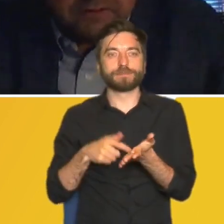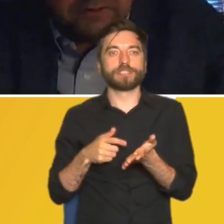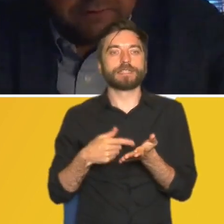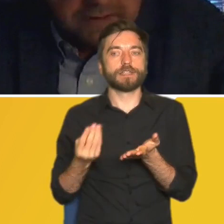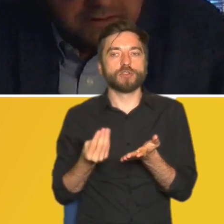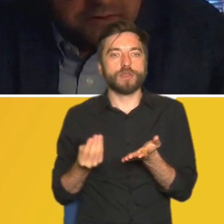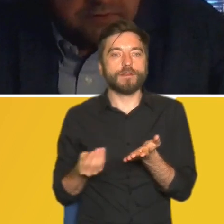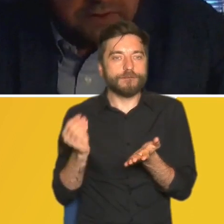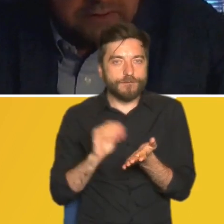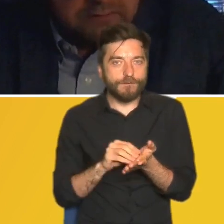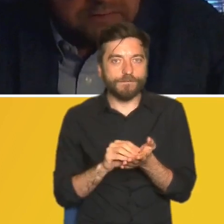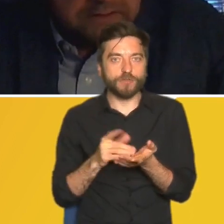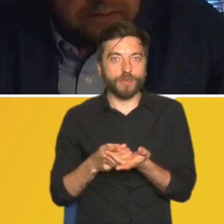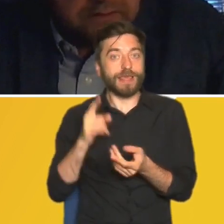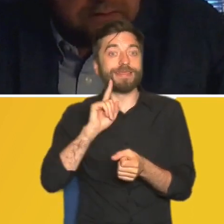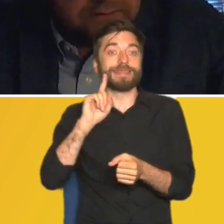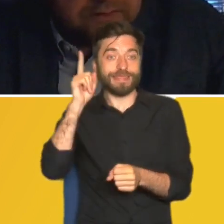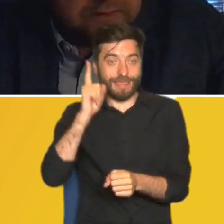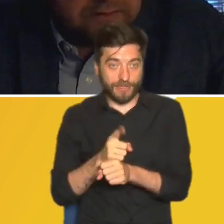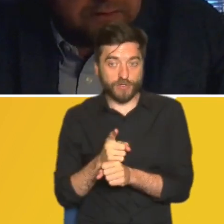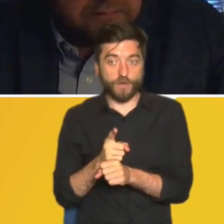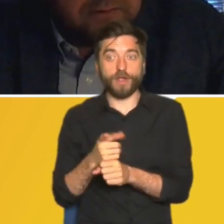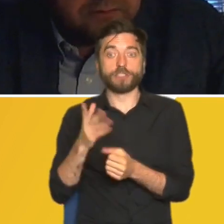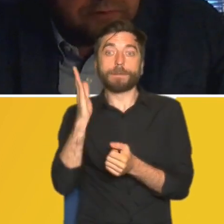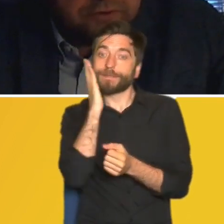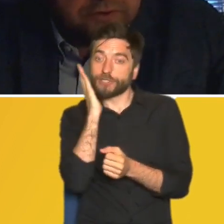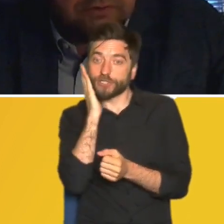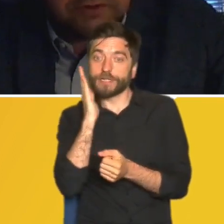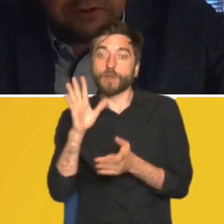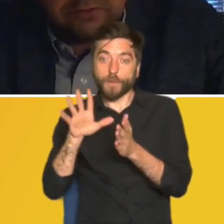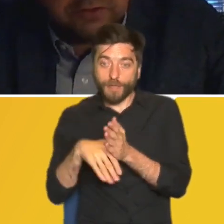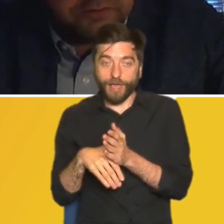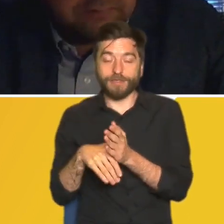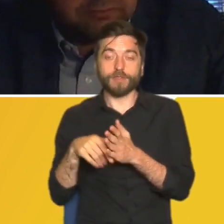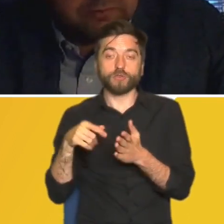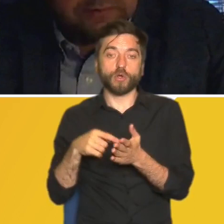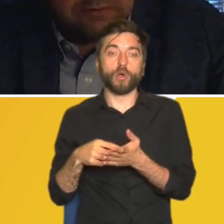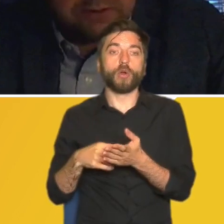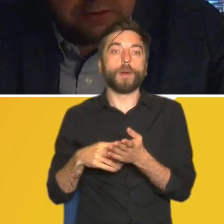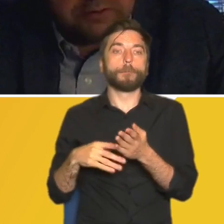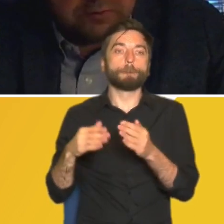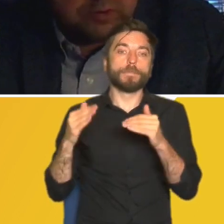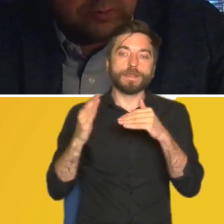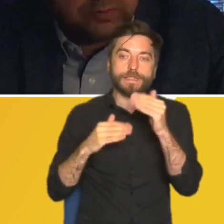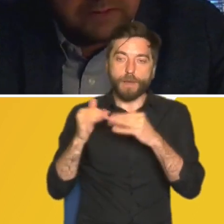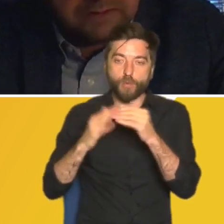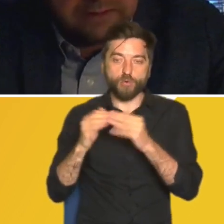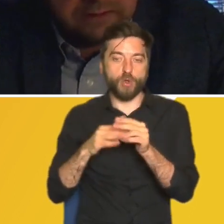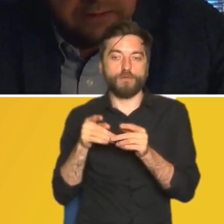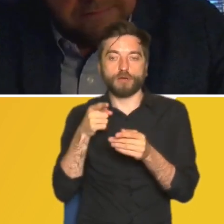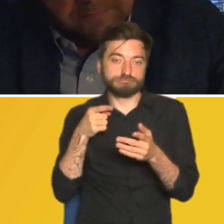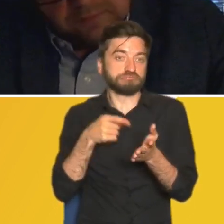decydowania się mieszkańcom danej miejscowości na określony typ zabudowy na określony sposób